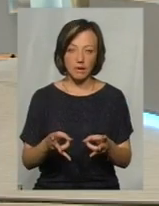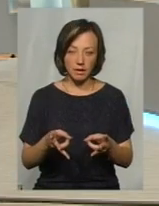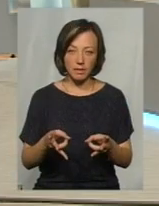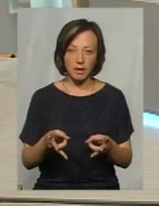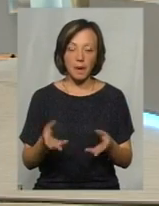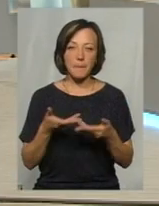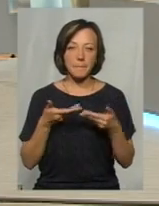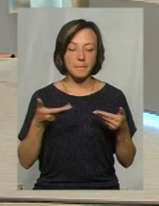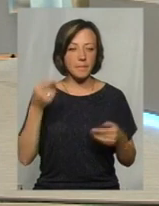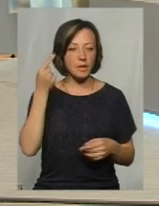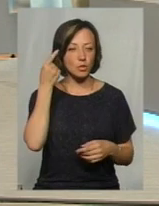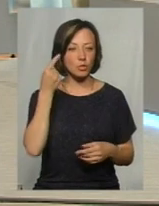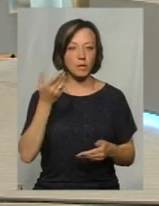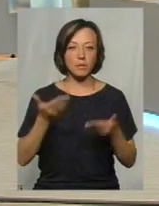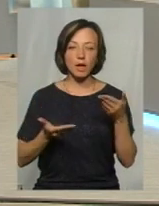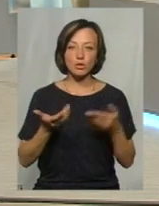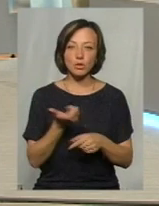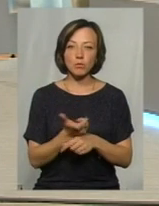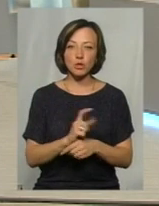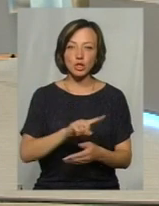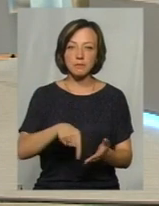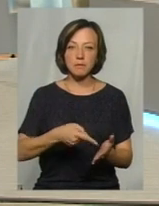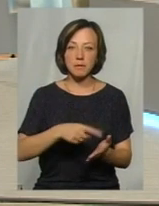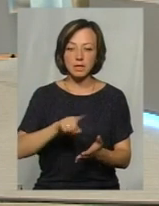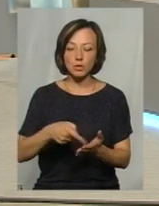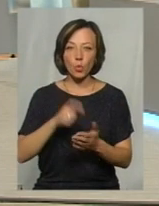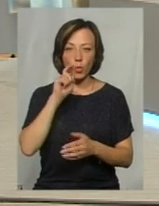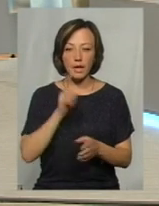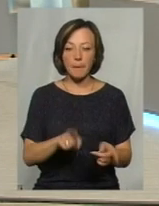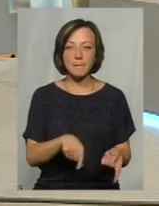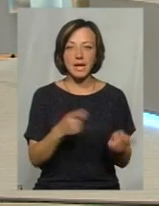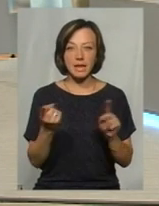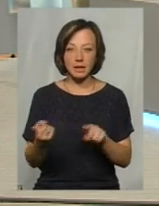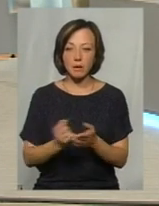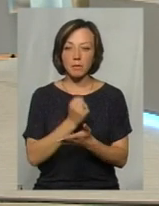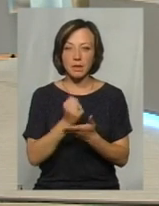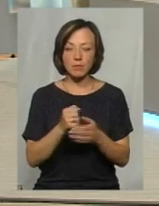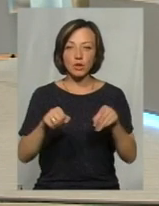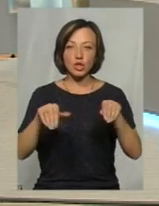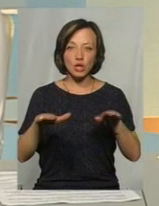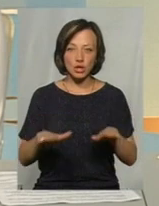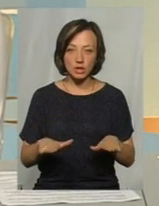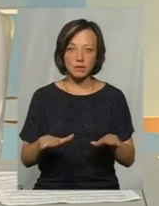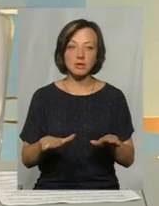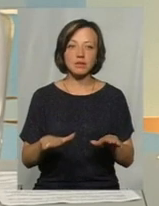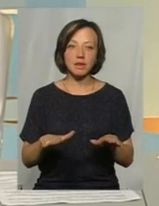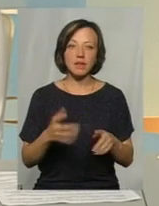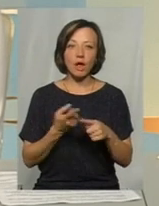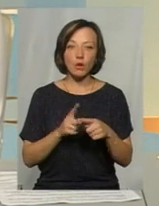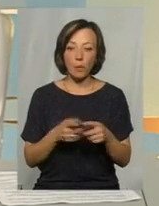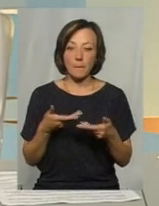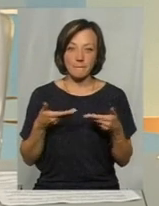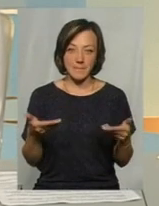Ми думаємо, якщо більшість місць України перейде, прийме такі рішення на тому місцеве самоврядування.